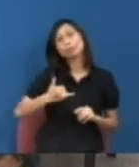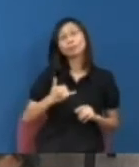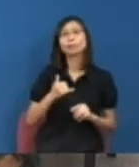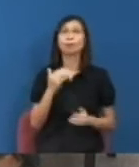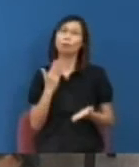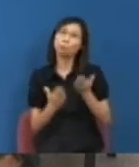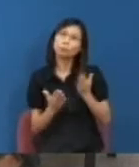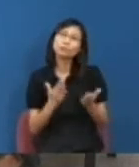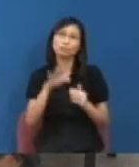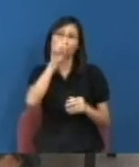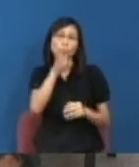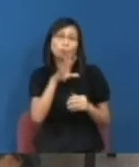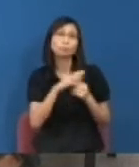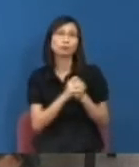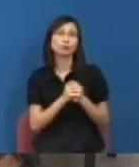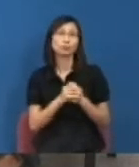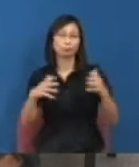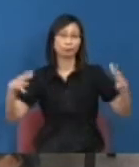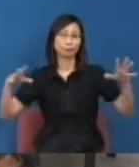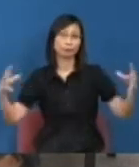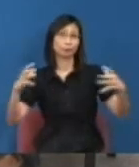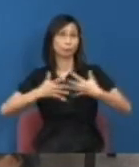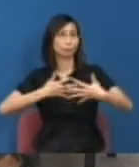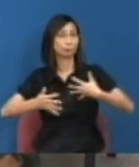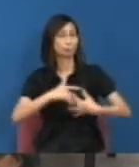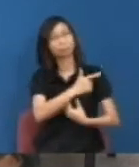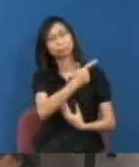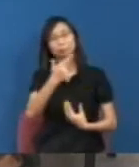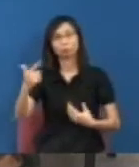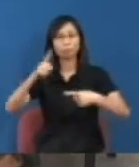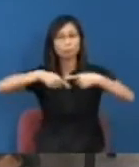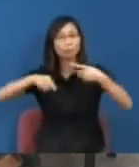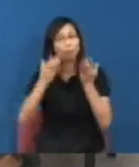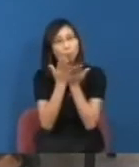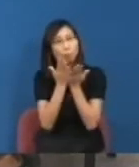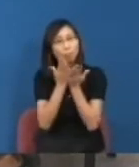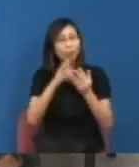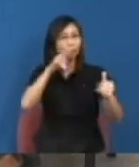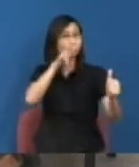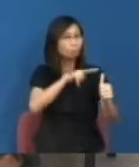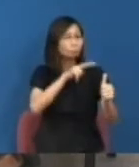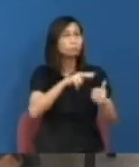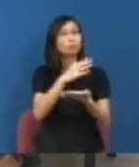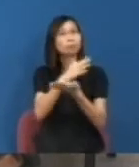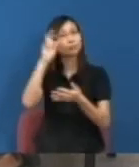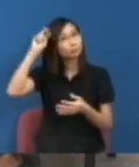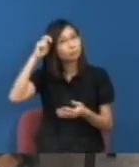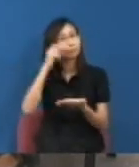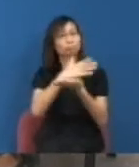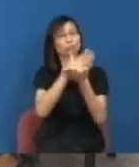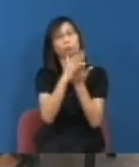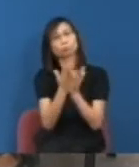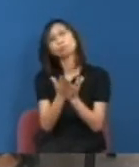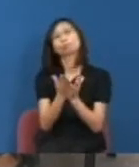會就著整件事件當然其實我們講了很多是大學行政研究各方面的層面但是